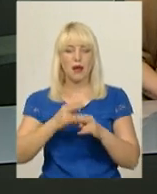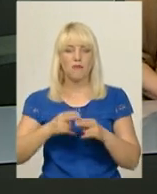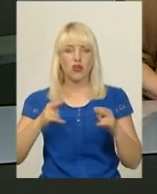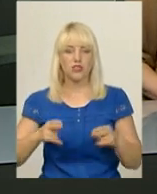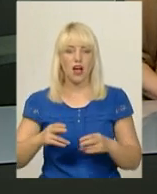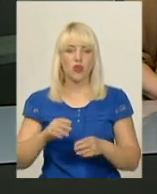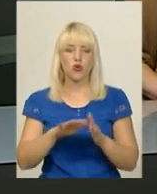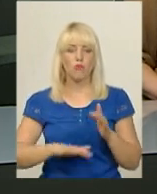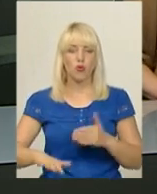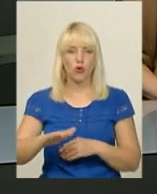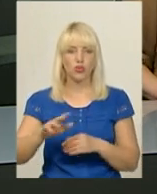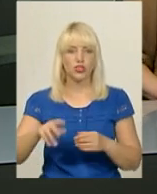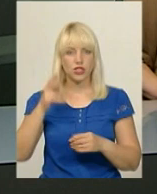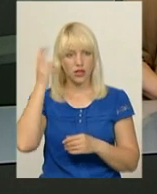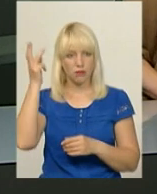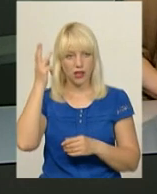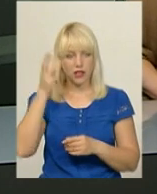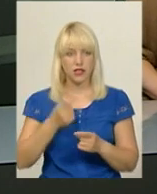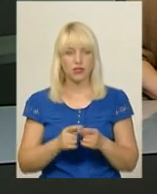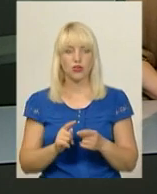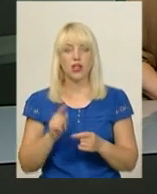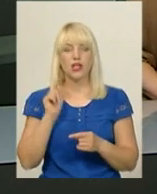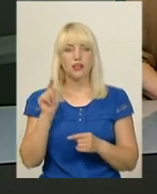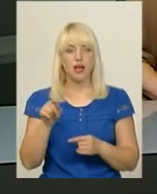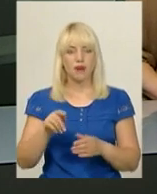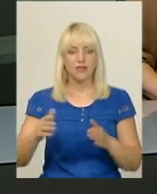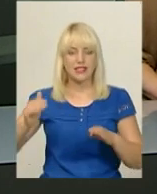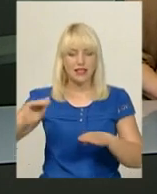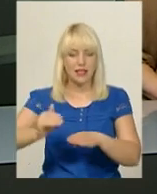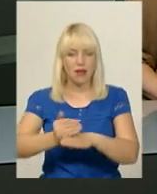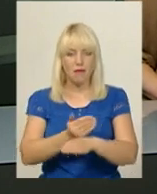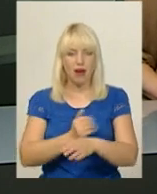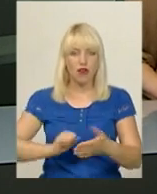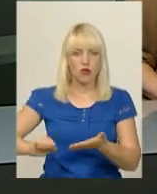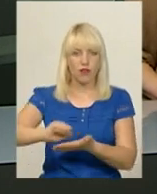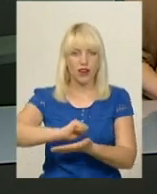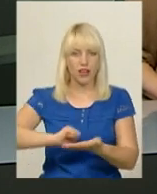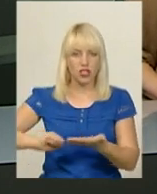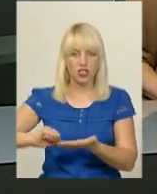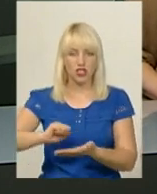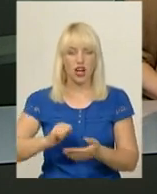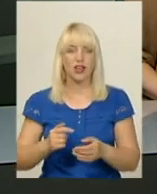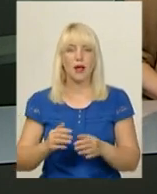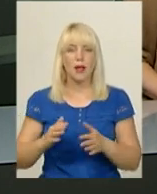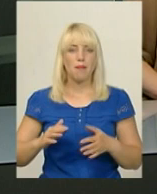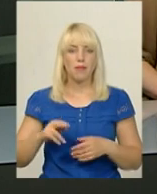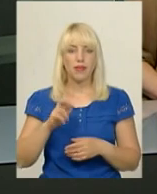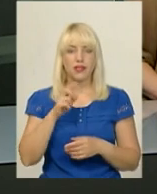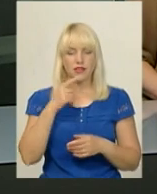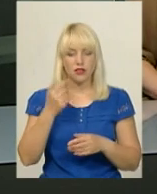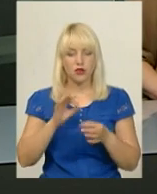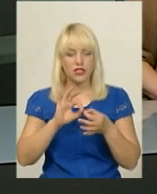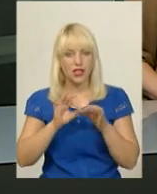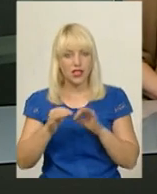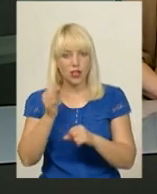виконроб фірми-підрядника Микола Ковальчук. Зараз там знімають верхній шар асфальтно-бетонного покриття. Микола Ковальчук каже, роботи